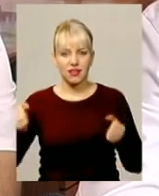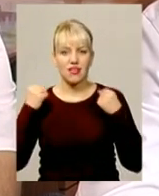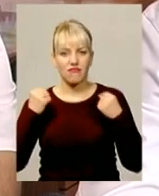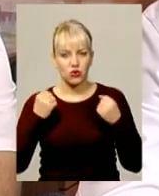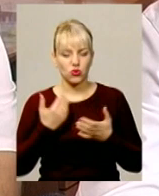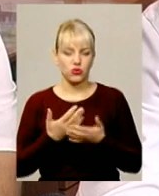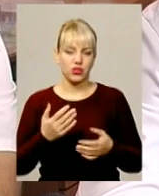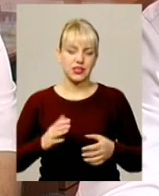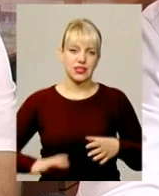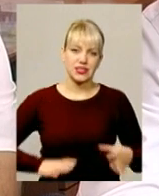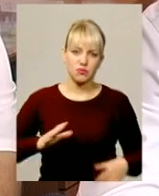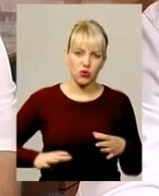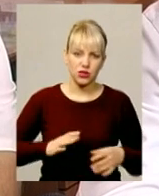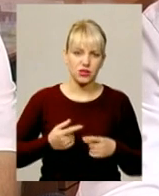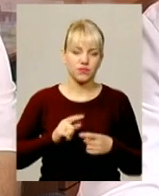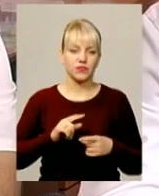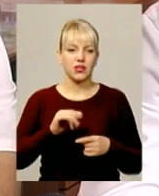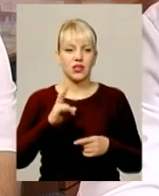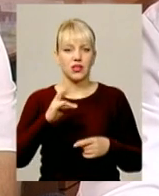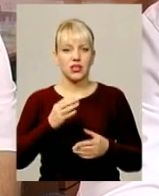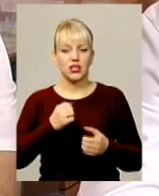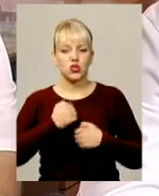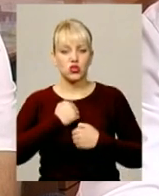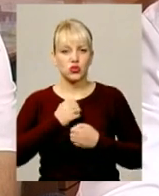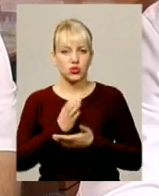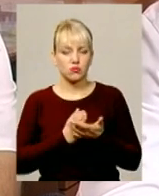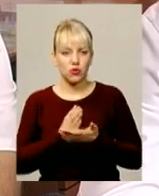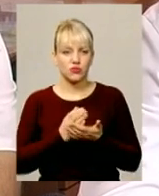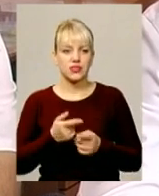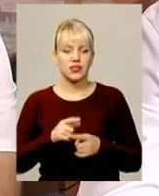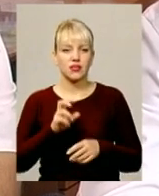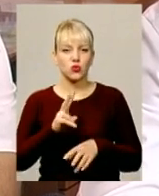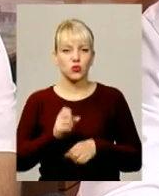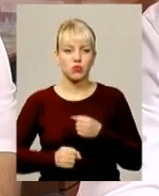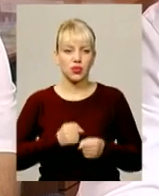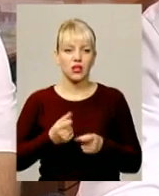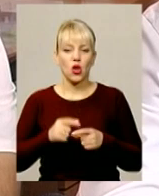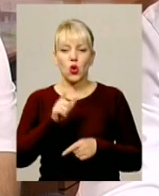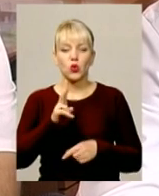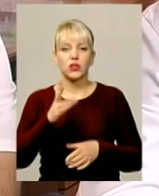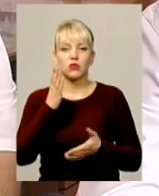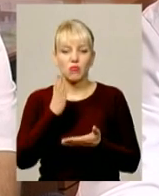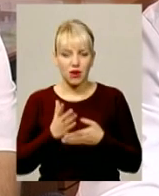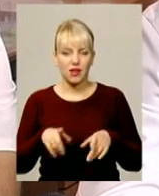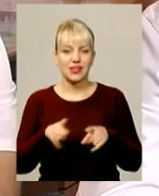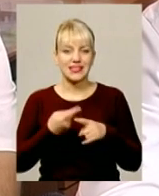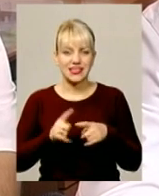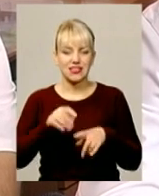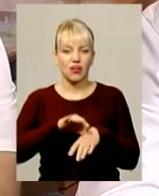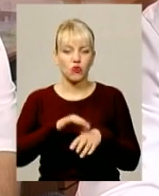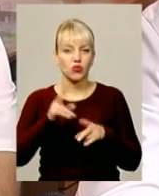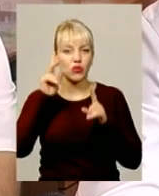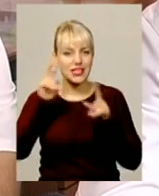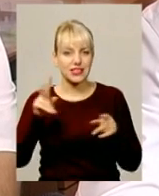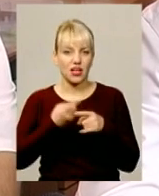змаганнях чи на тренуваннях, військових службовців на марш-бросках – це люди, які мають цю патологію, не знають про неї. Отак фатально